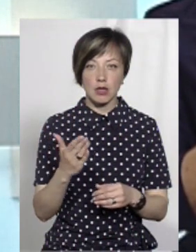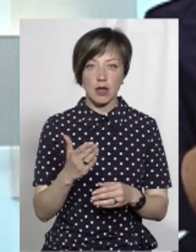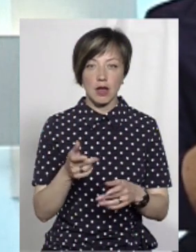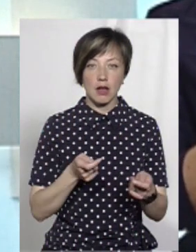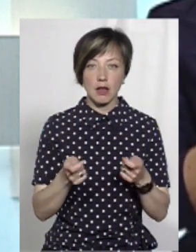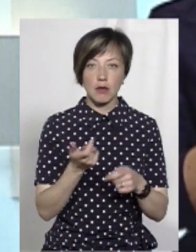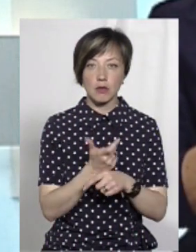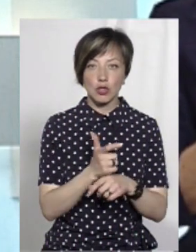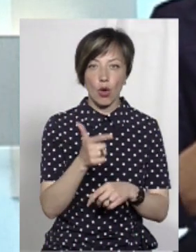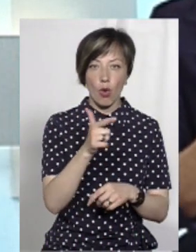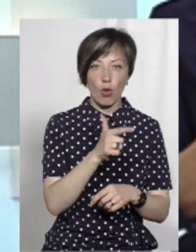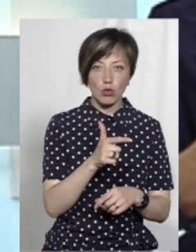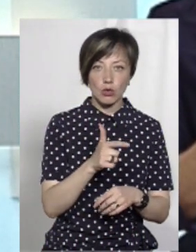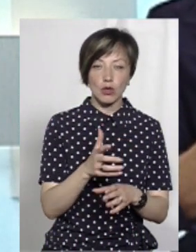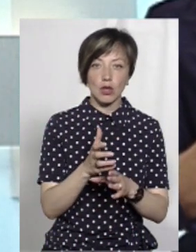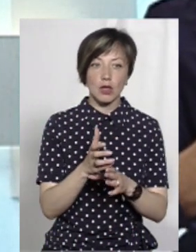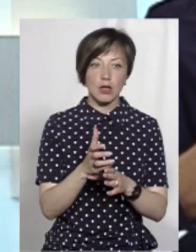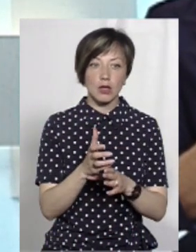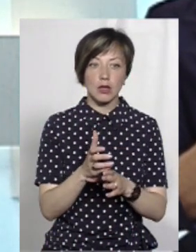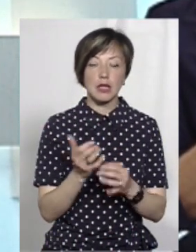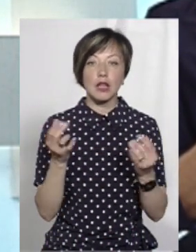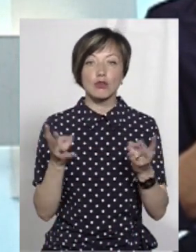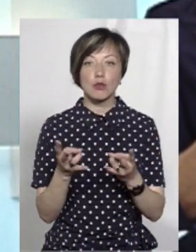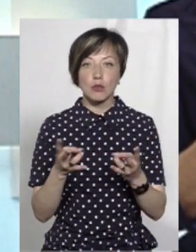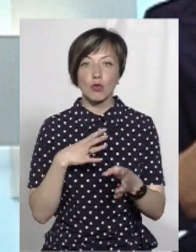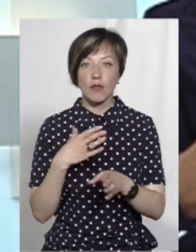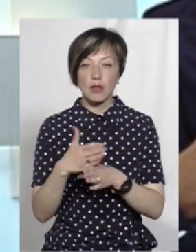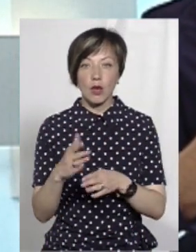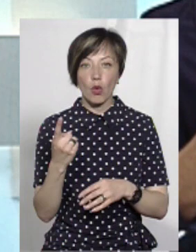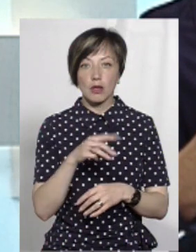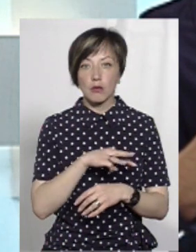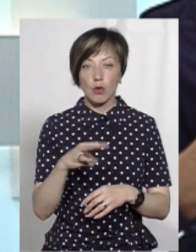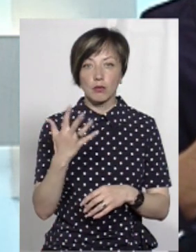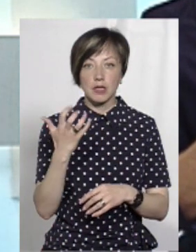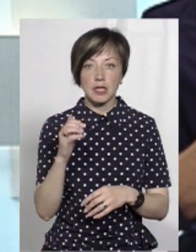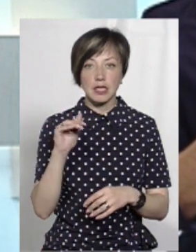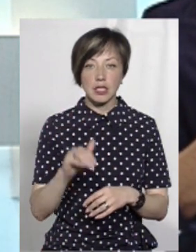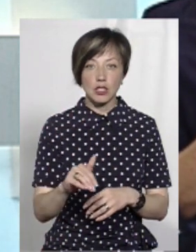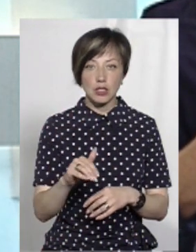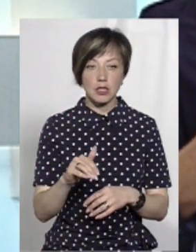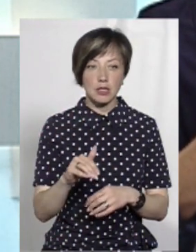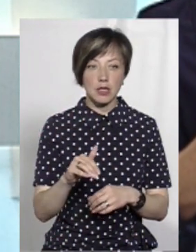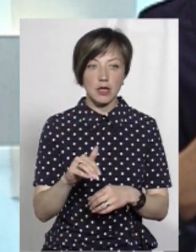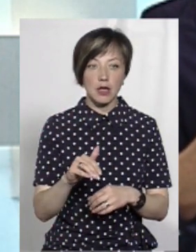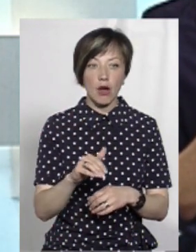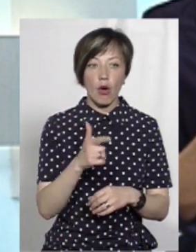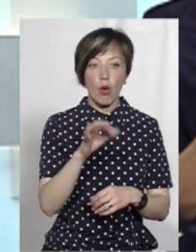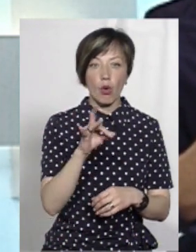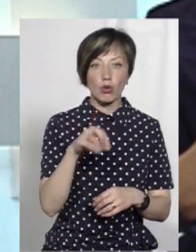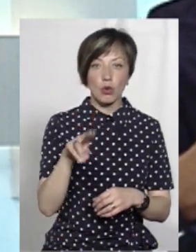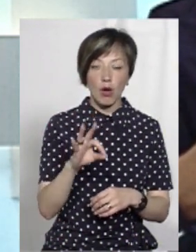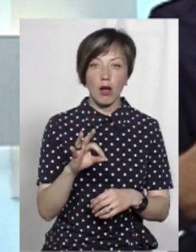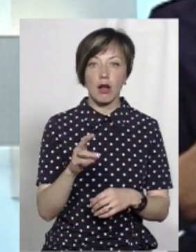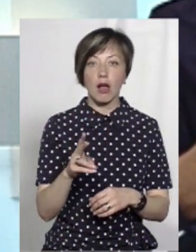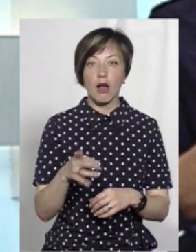А саме більшість нагородок. скорочують допис, для чого потрібно було виділяти 1 мільйон 500 тисяч на моргу в городку, а при цьому в